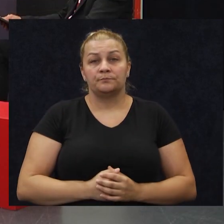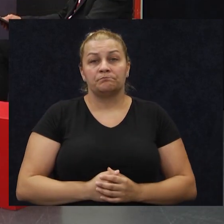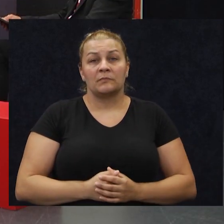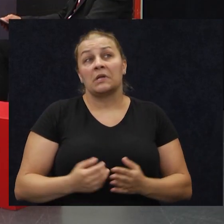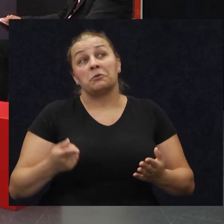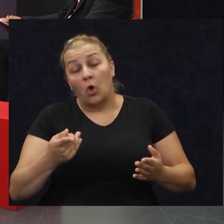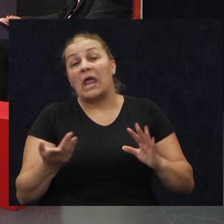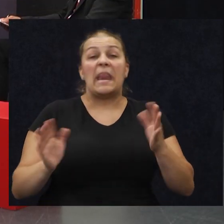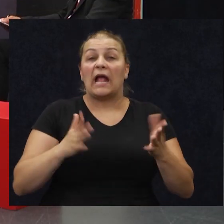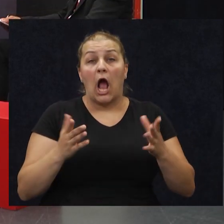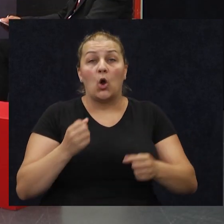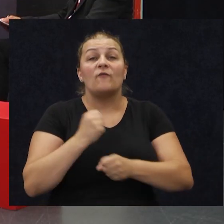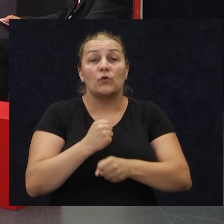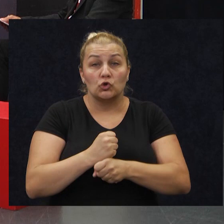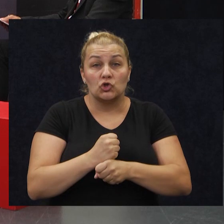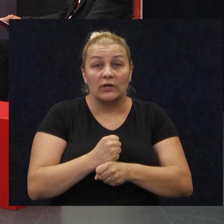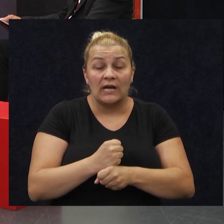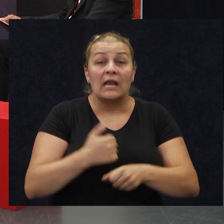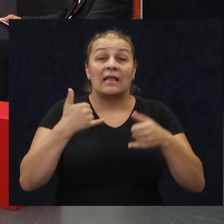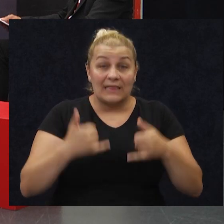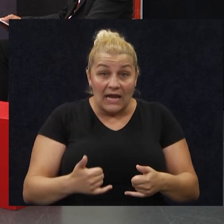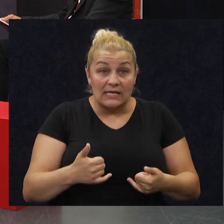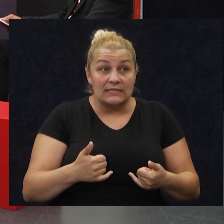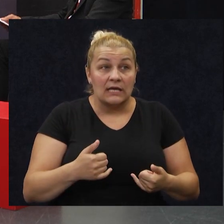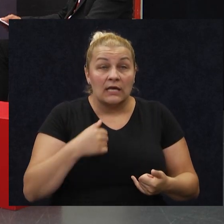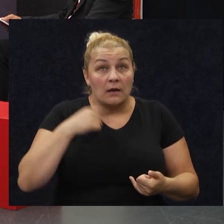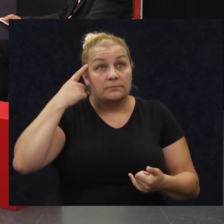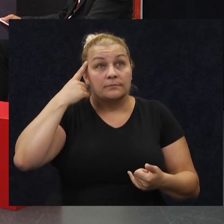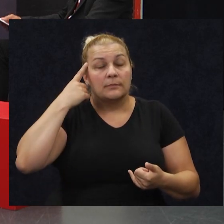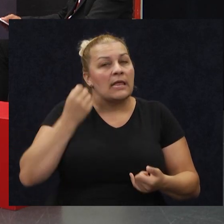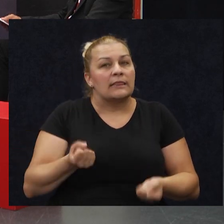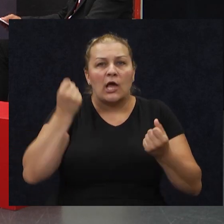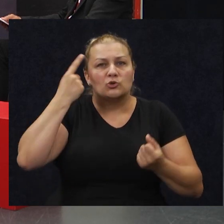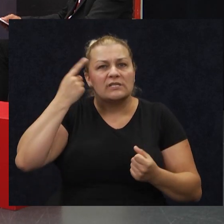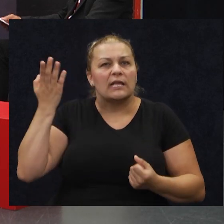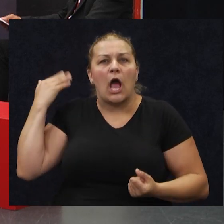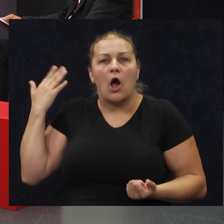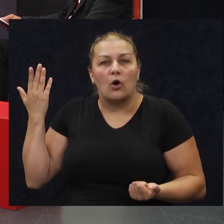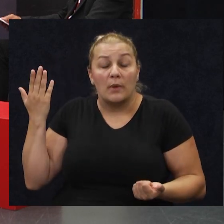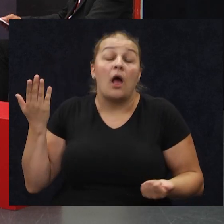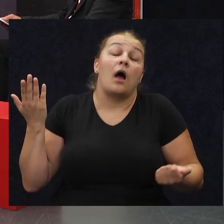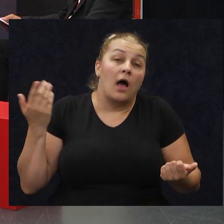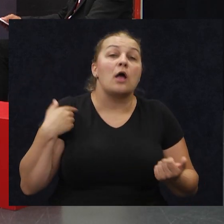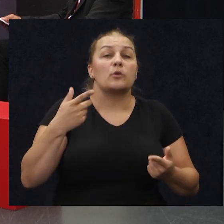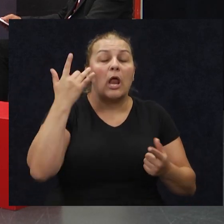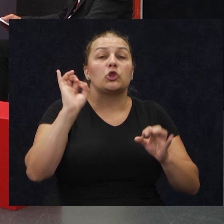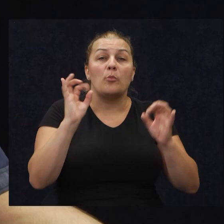nekako je to funkcioniralo. Danas je to teško imeni zamisliti kako, ali dobra ekipa, ja bih se usudio reći, ludilo u glavi, i to